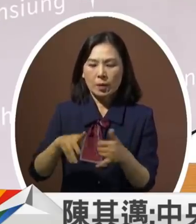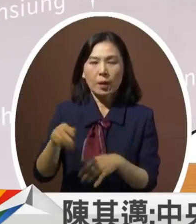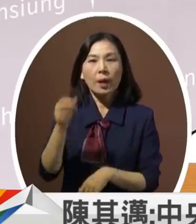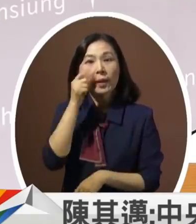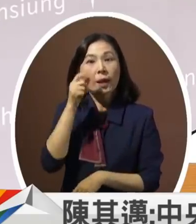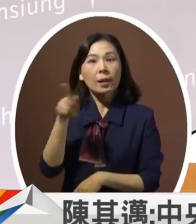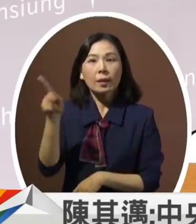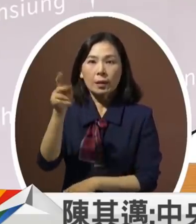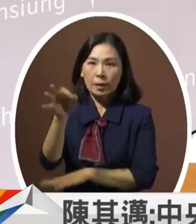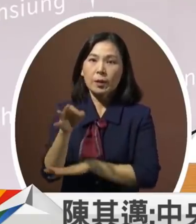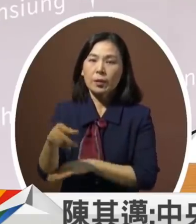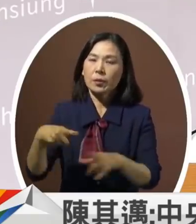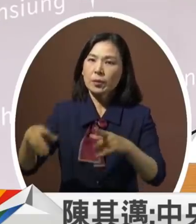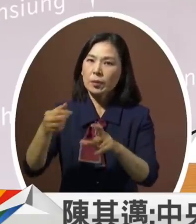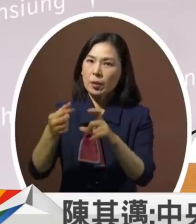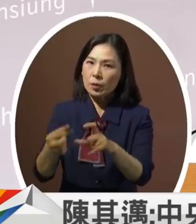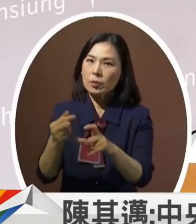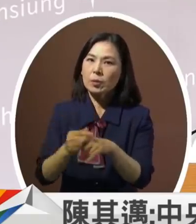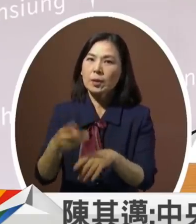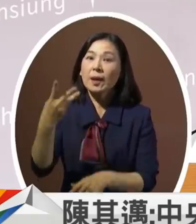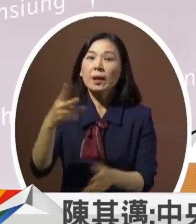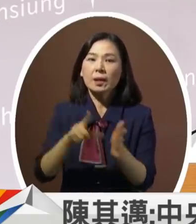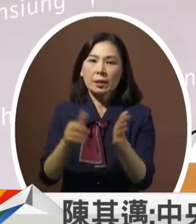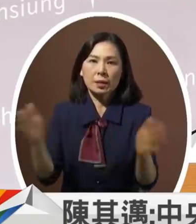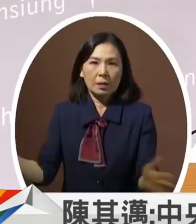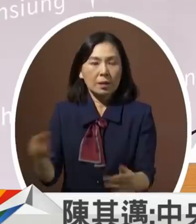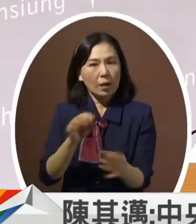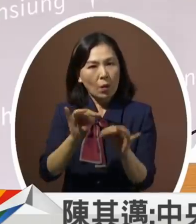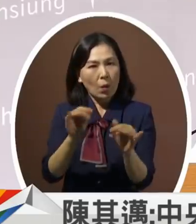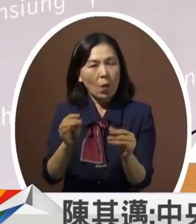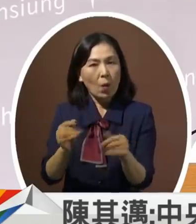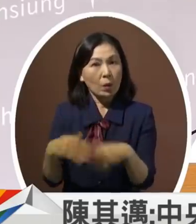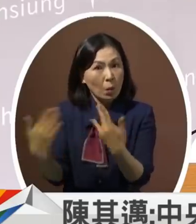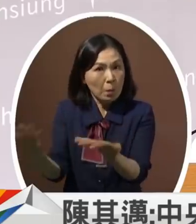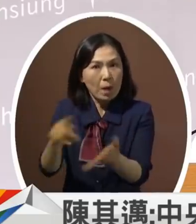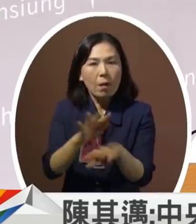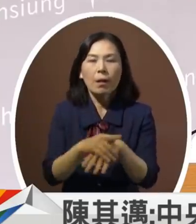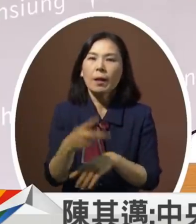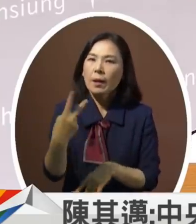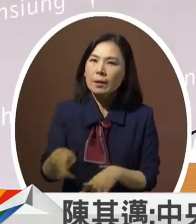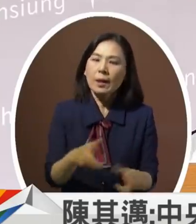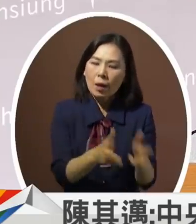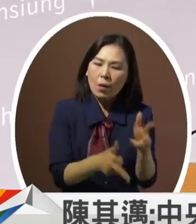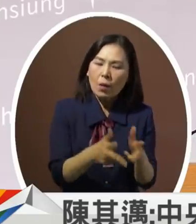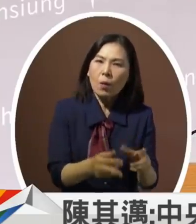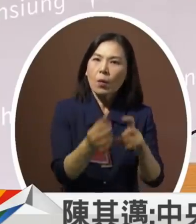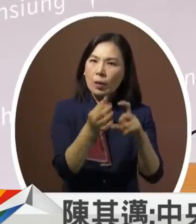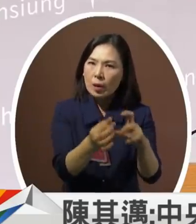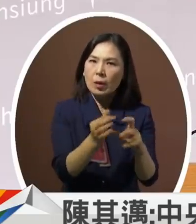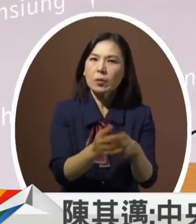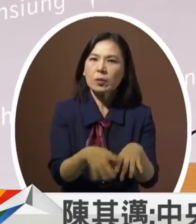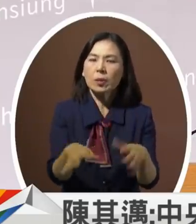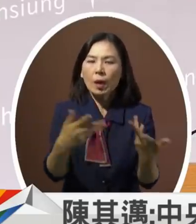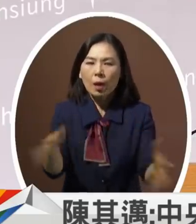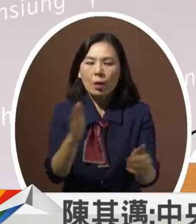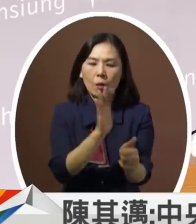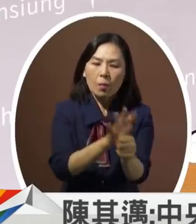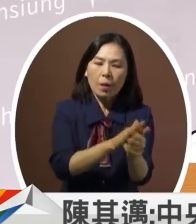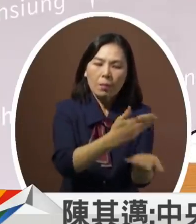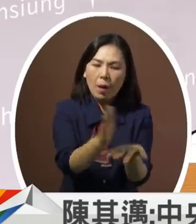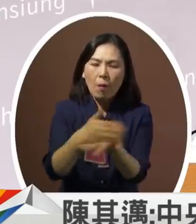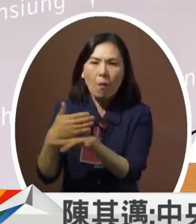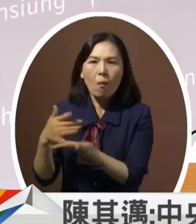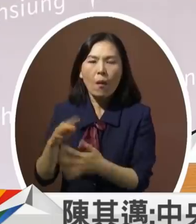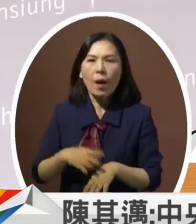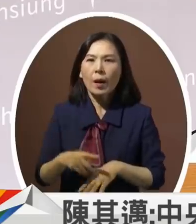也增加了很多的这些工业区来解决企业的问题但是其他的县市招商成绩上来